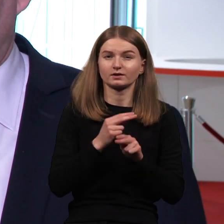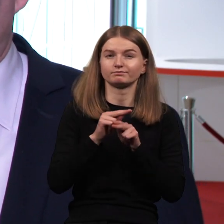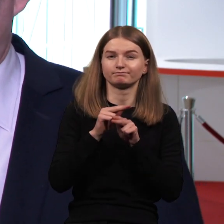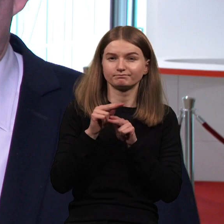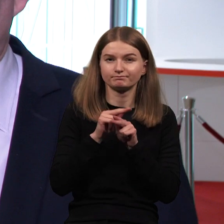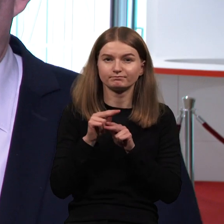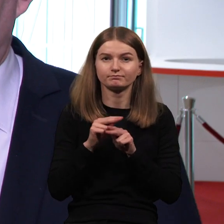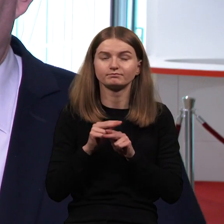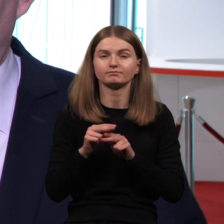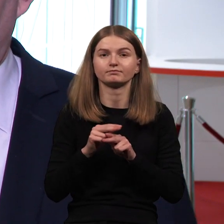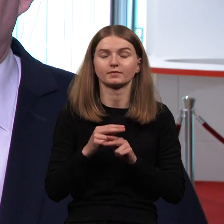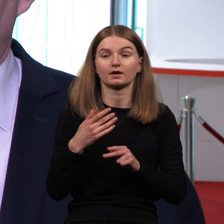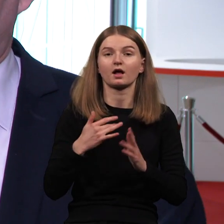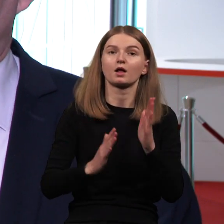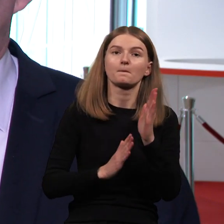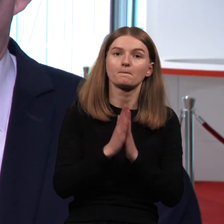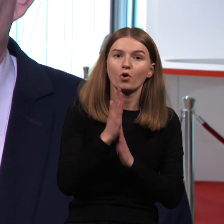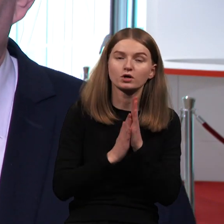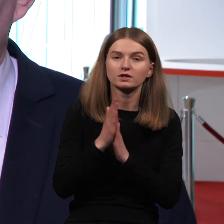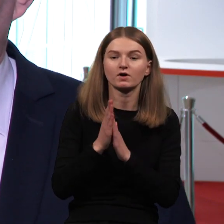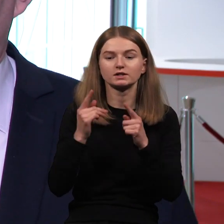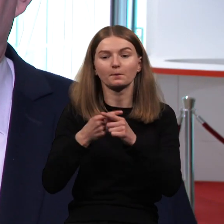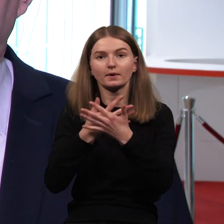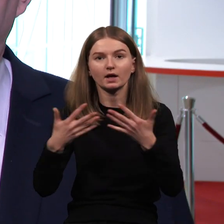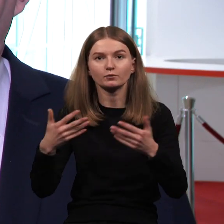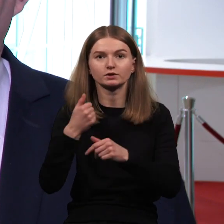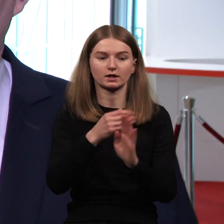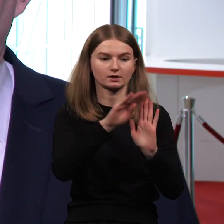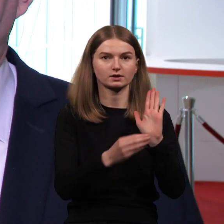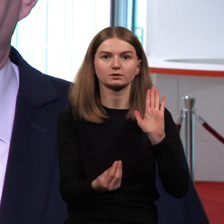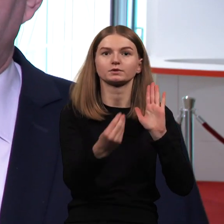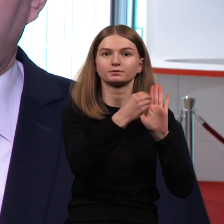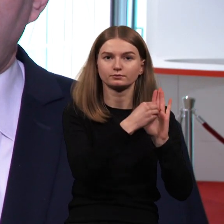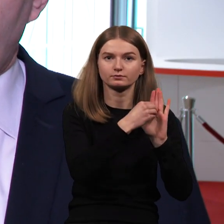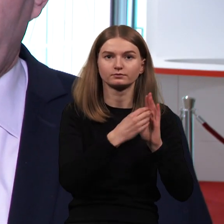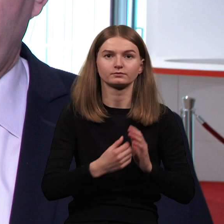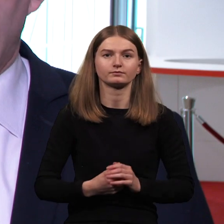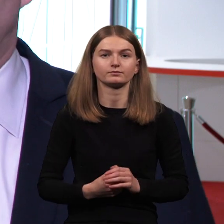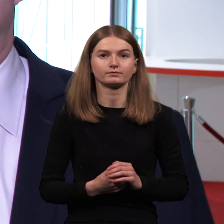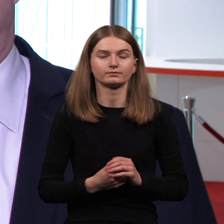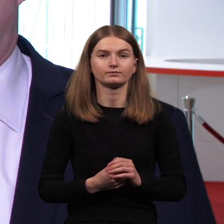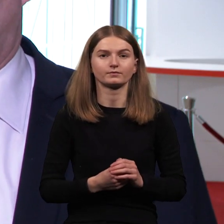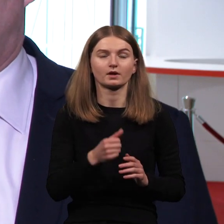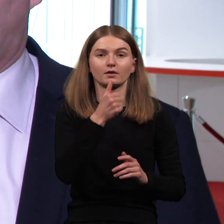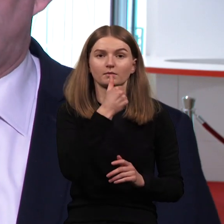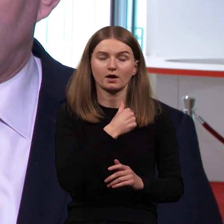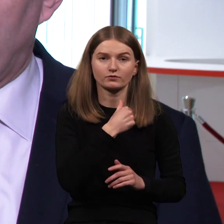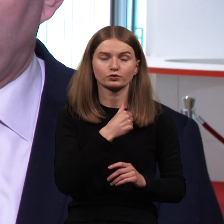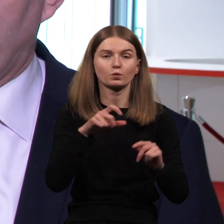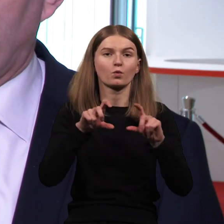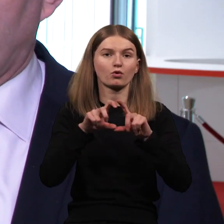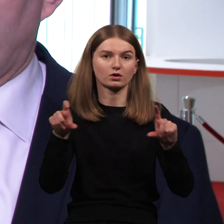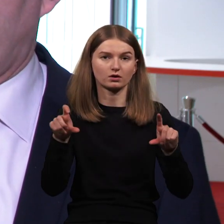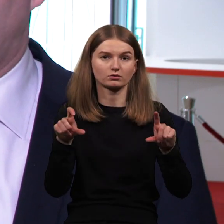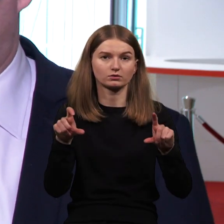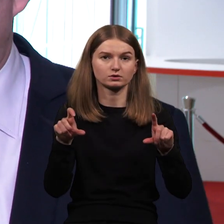motivacijų priemonės galbūt įdėti ir įstatymą, galbūt sutikslinti, nes, pavyzdžiui, mokyklų